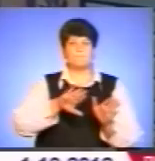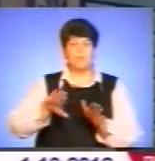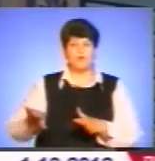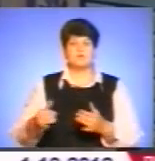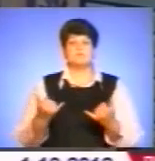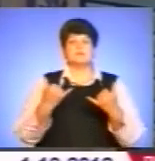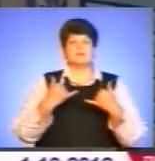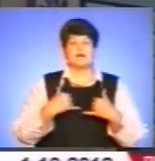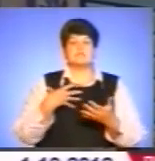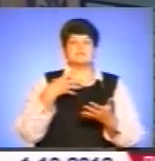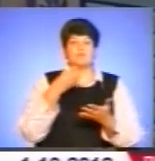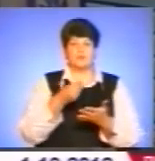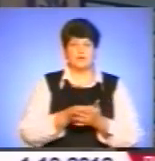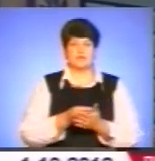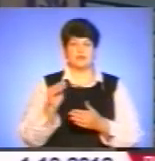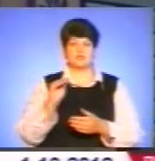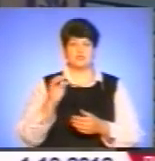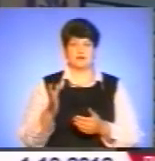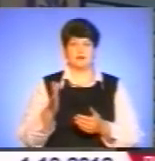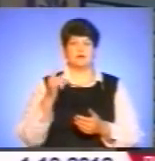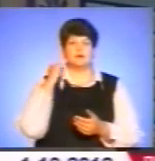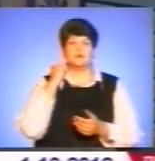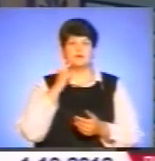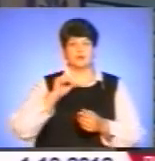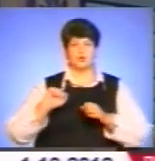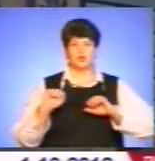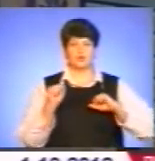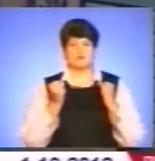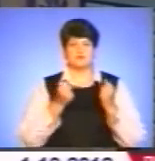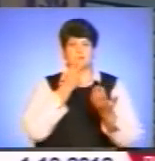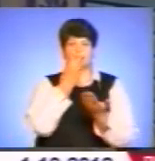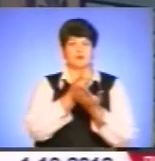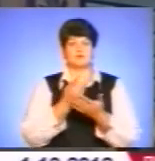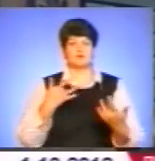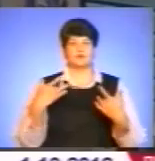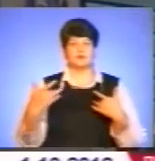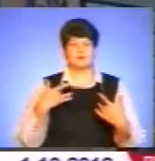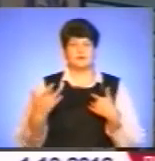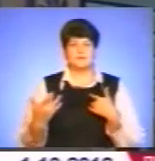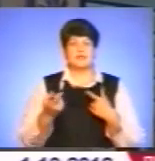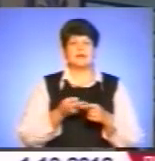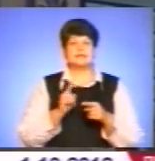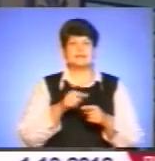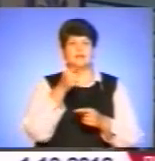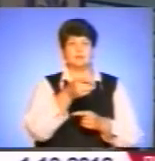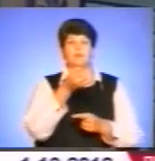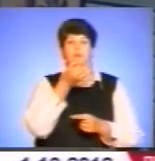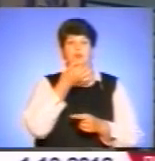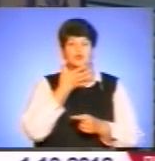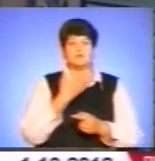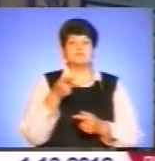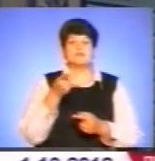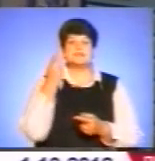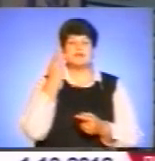своїх вже не чуючих друзів вони виставляють концерт. Це дуже їм подобається, вони завжди